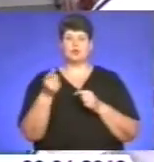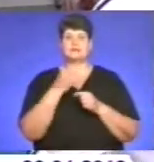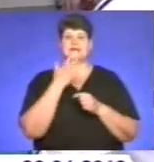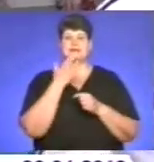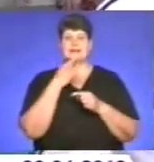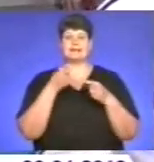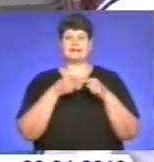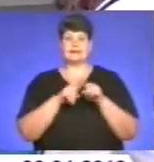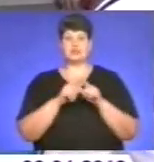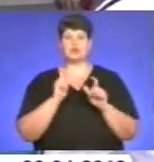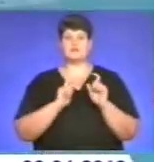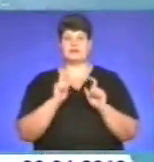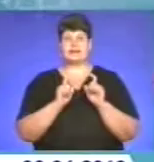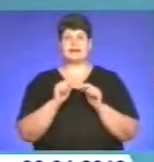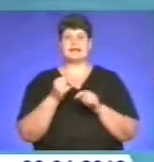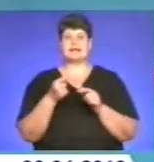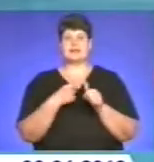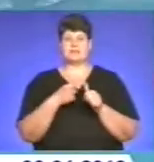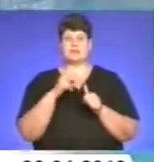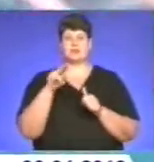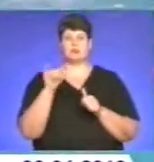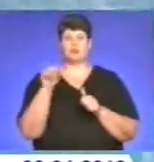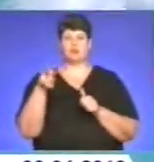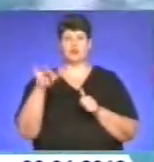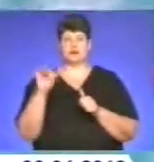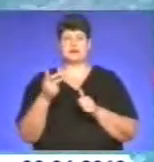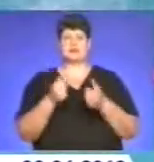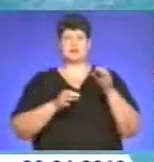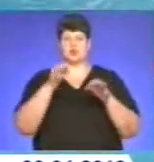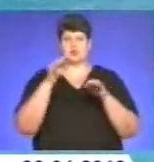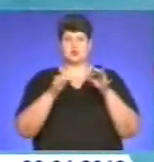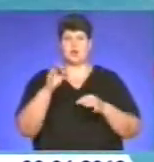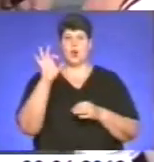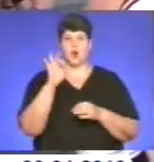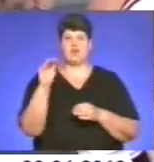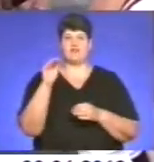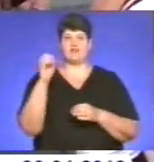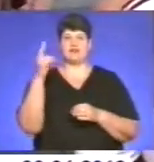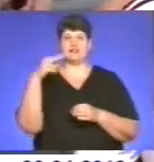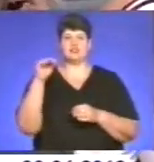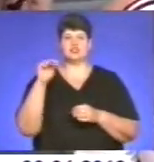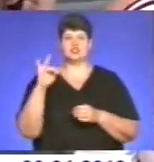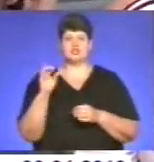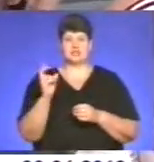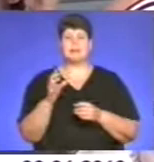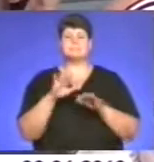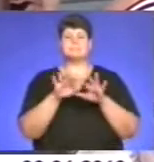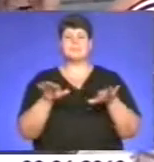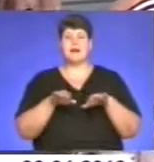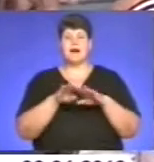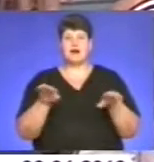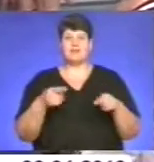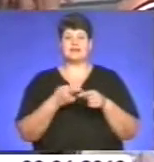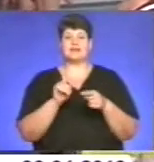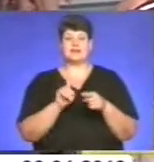-технічного університету імені Івана Полюя, суддя, референт змагань Ольга Фадчишин. Плавання – це є такий вид спорту, який треба